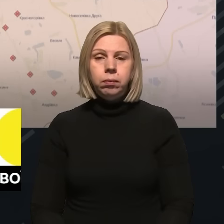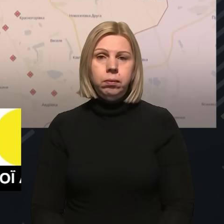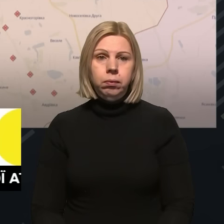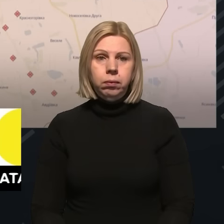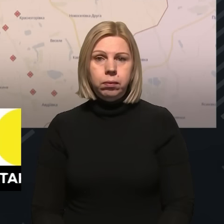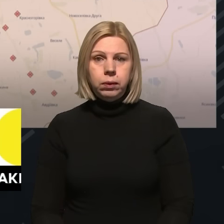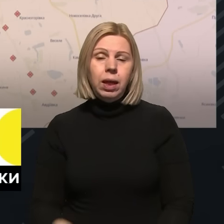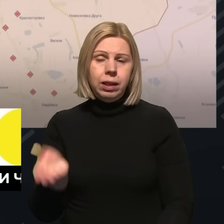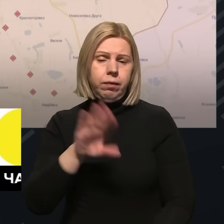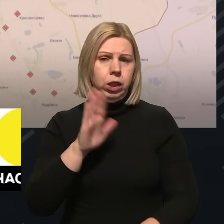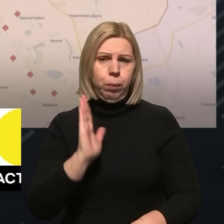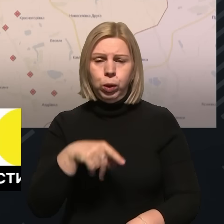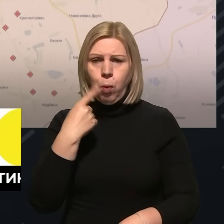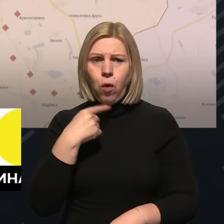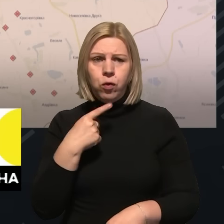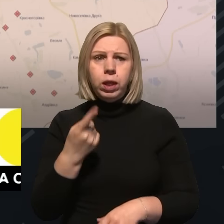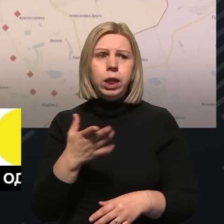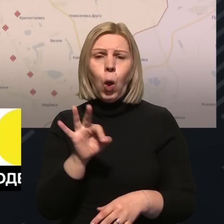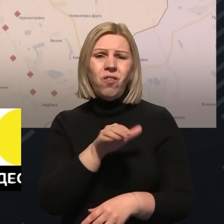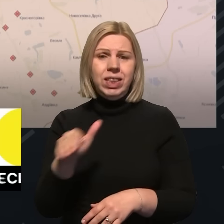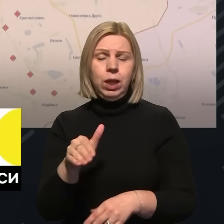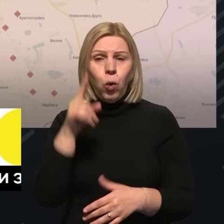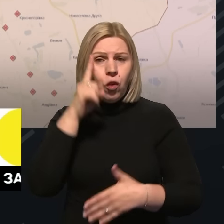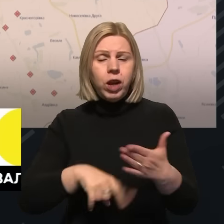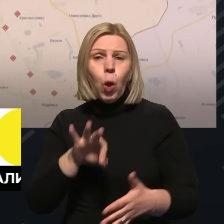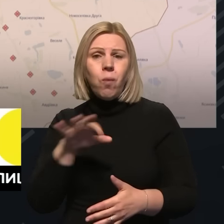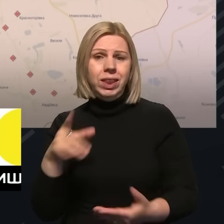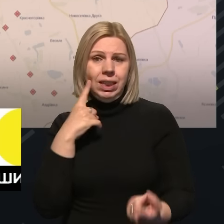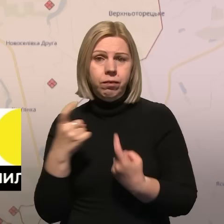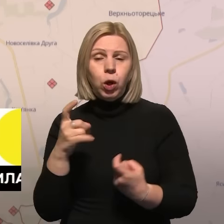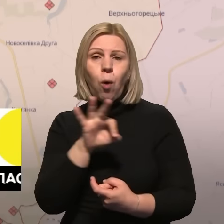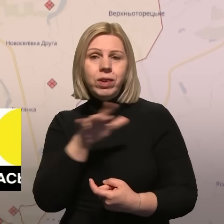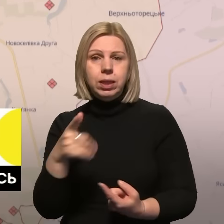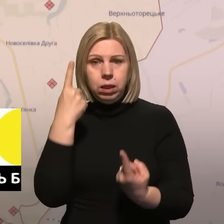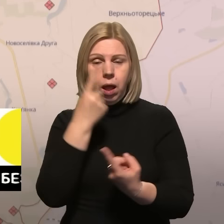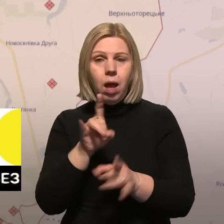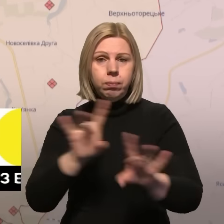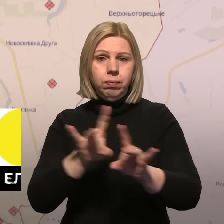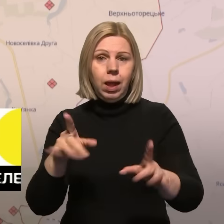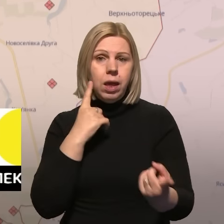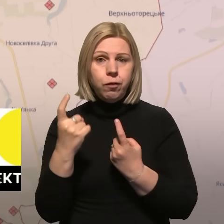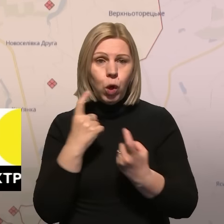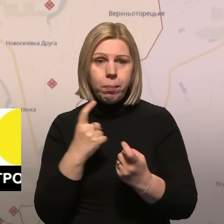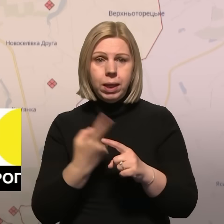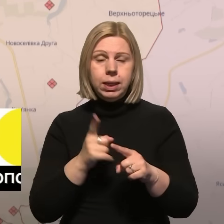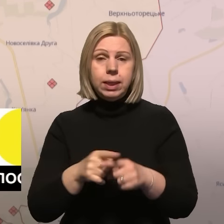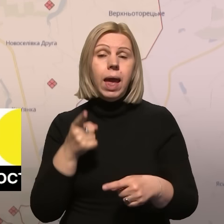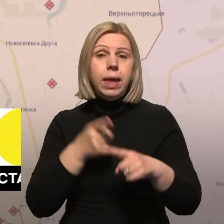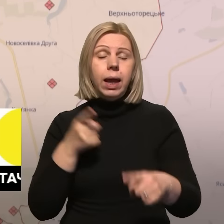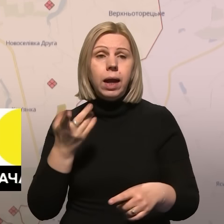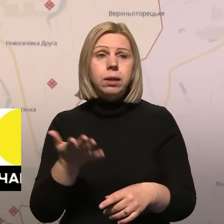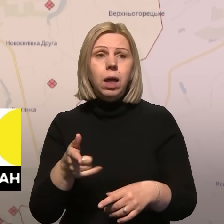Давайте будемо говорити і добіряти офіційним джерелам, які офіційно повідомляють інформацію. Це якраз